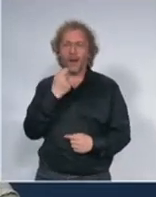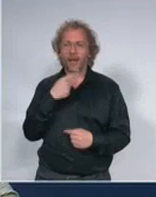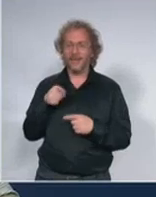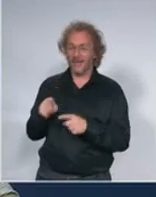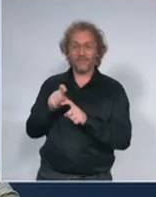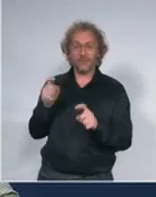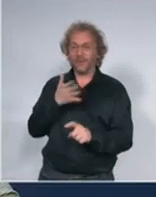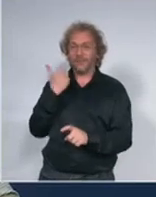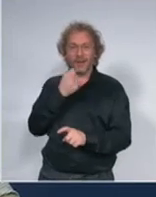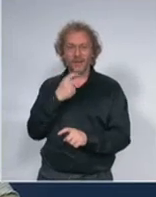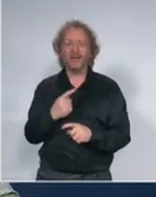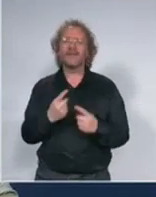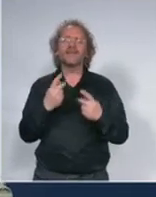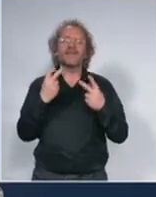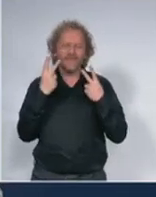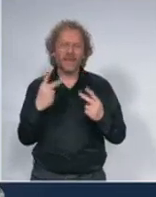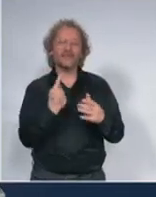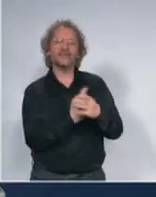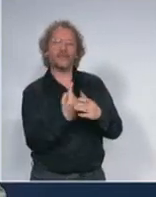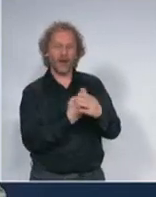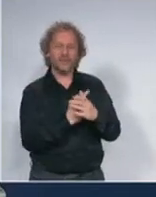izolaciji i da se dalje ne kreće